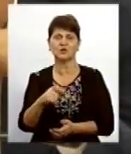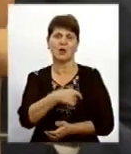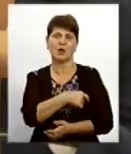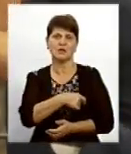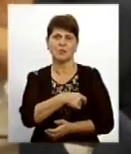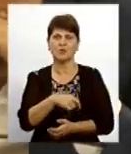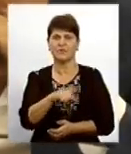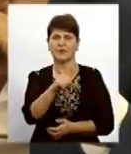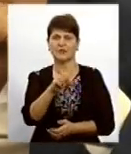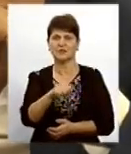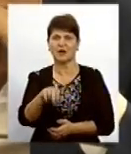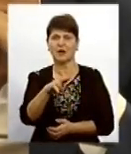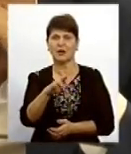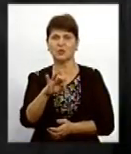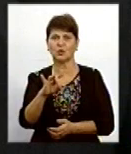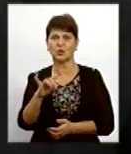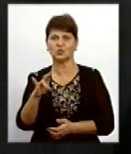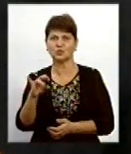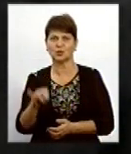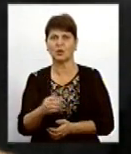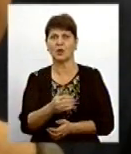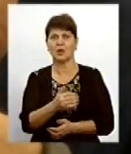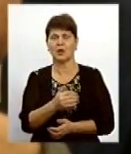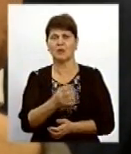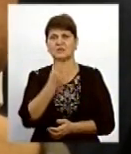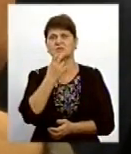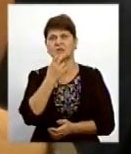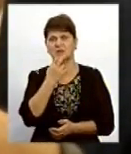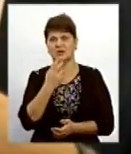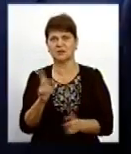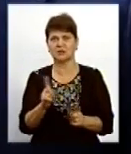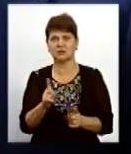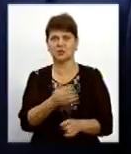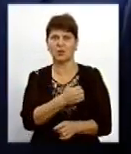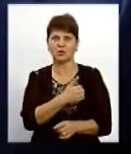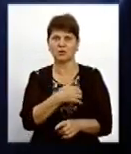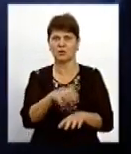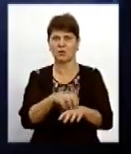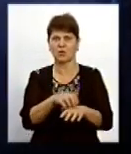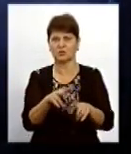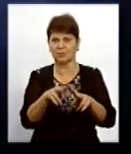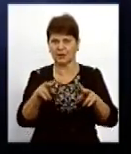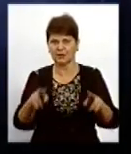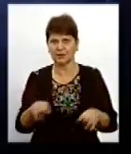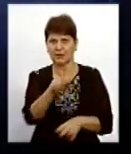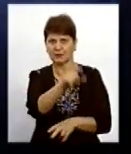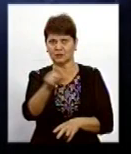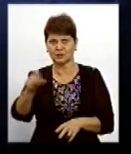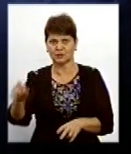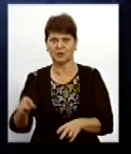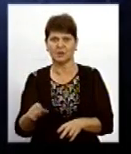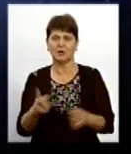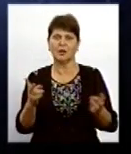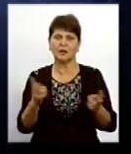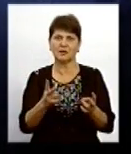Задорожнюк через те, що котів хочуть прирівняти до мешканців міста, розсміявся до сліз. Треба прирівняти їх тоді не тільки котів, а й